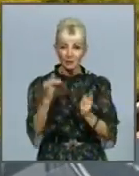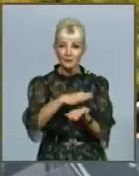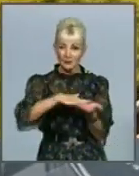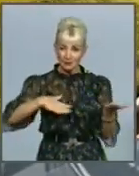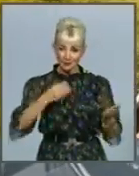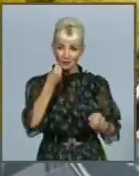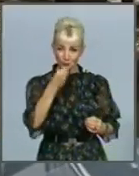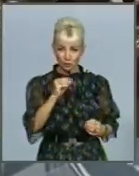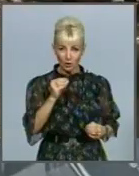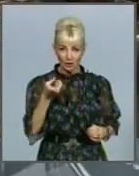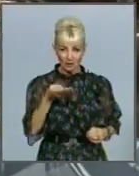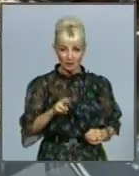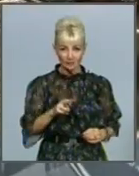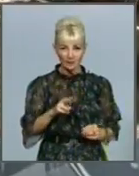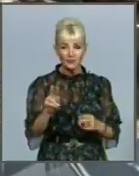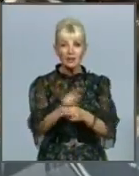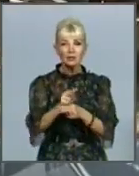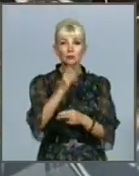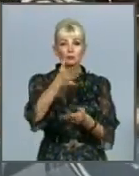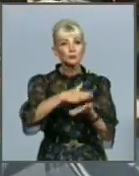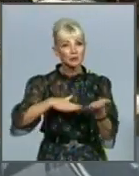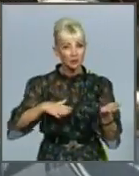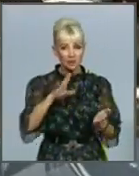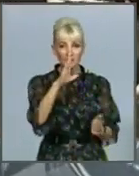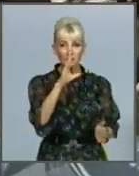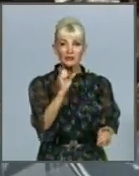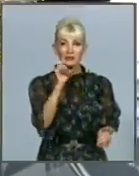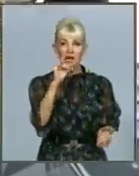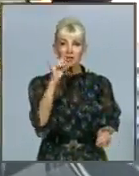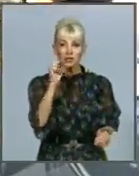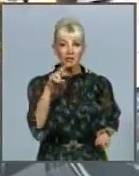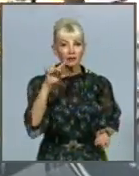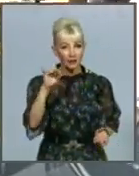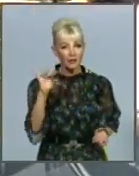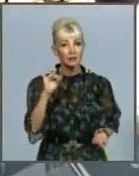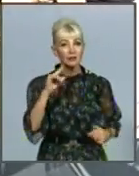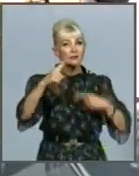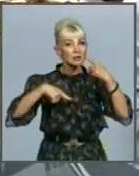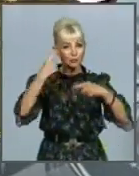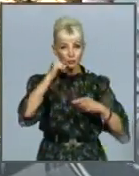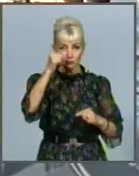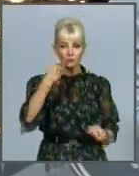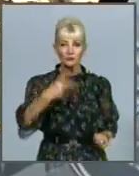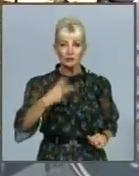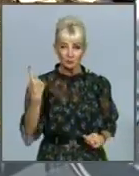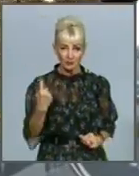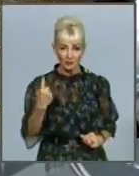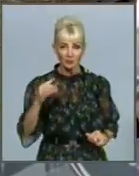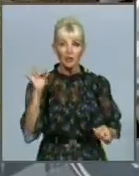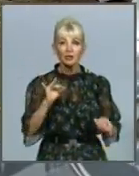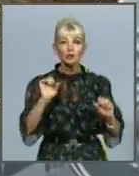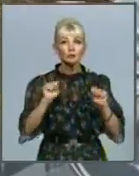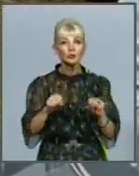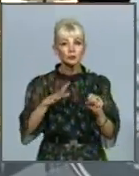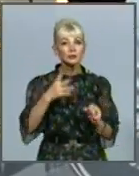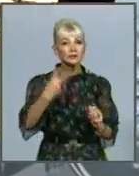вдосконалюватиметься. Реконструкція буде продовжувати Сарженого Яра і в будучому року, т.е. в 2021-м і, може, даже